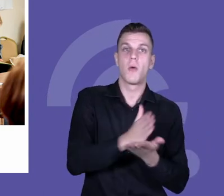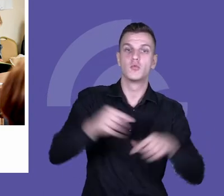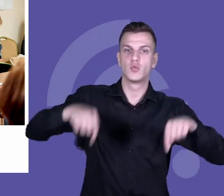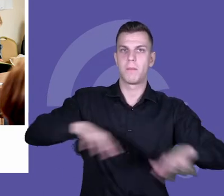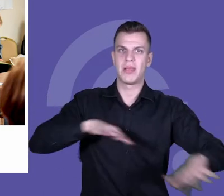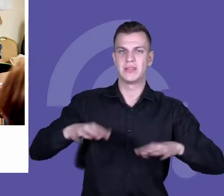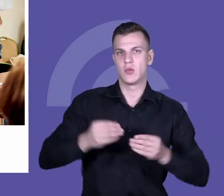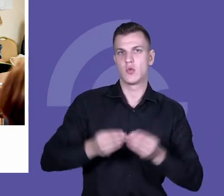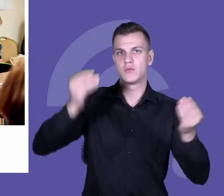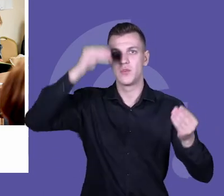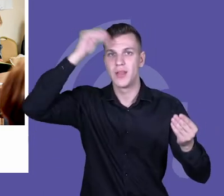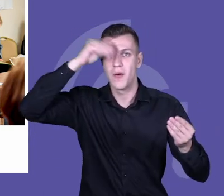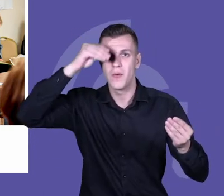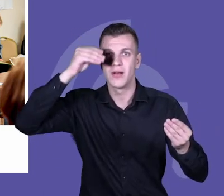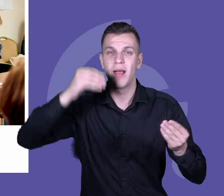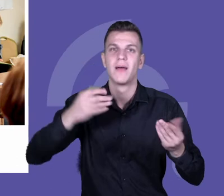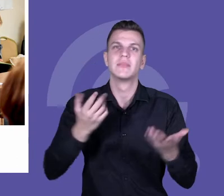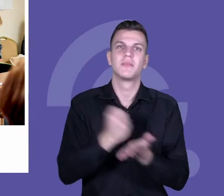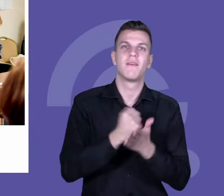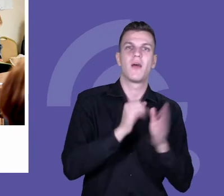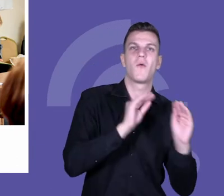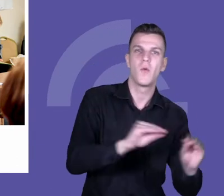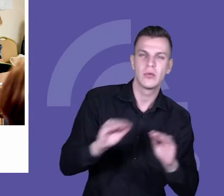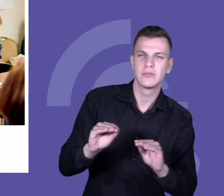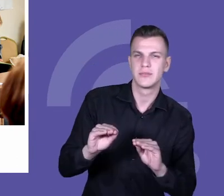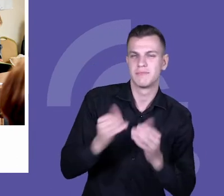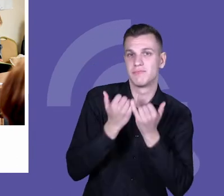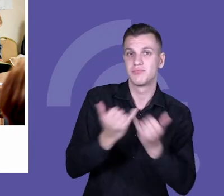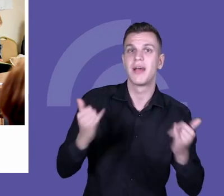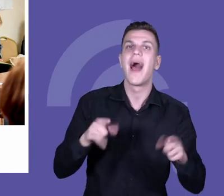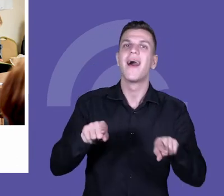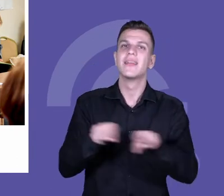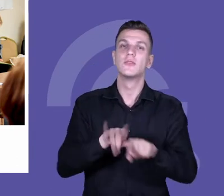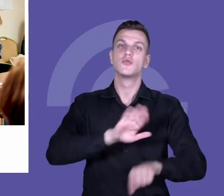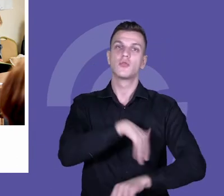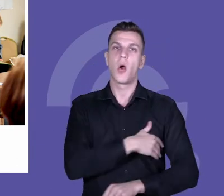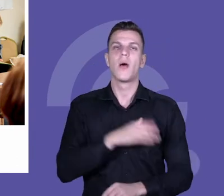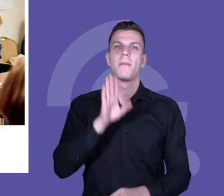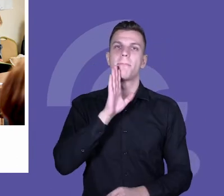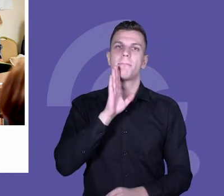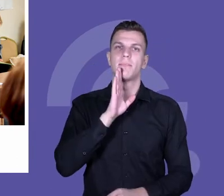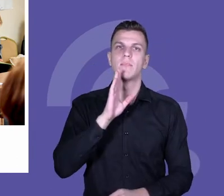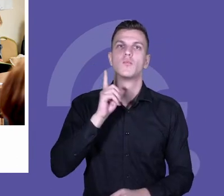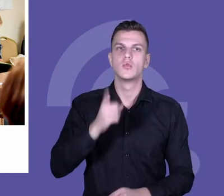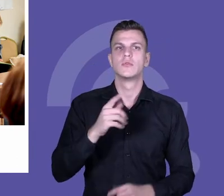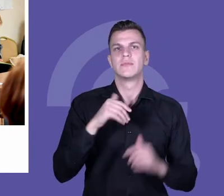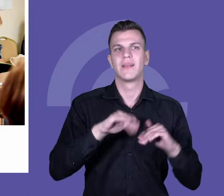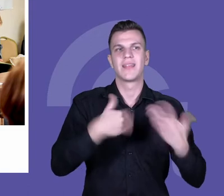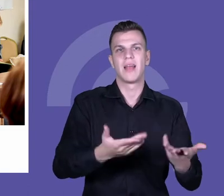potrzeb edukacyjnych i dydaktycznych szkoły oraz szkoła, która stawia na dobrostan.